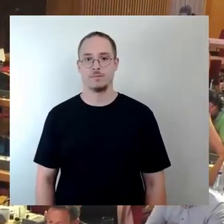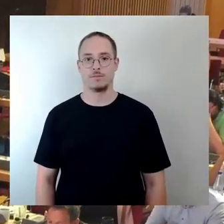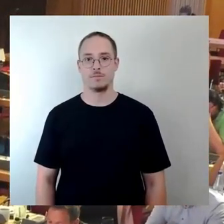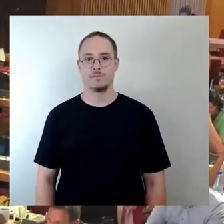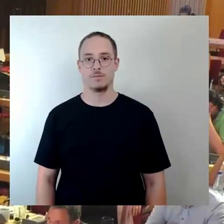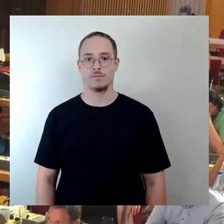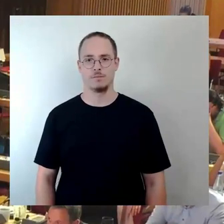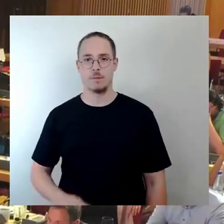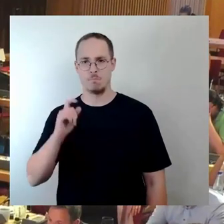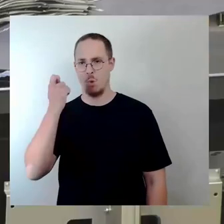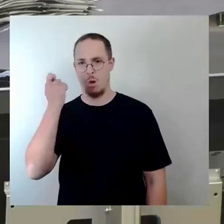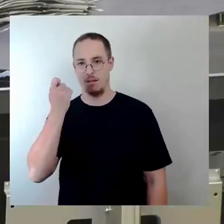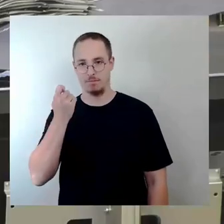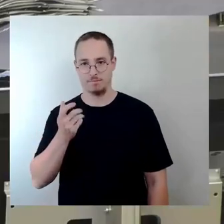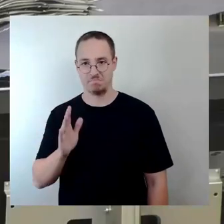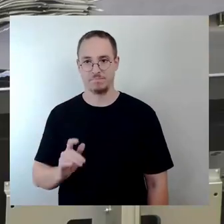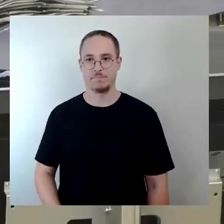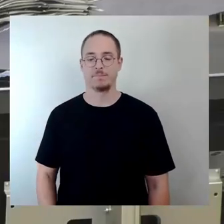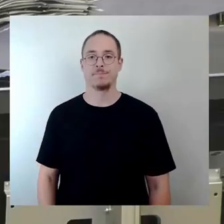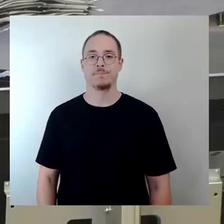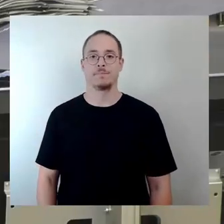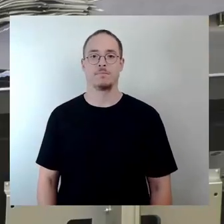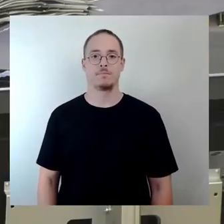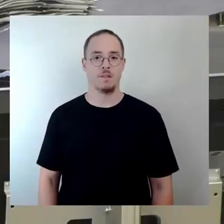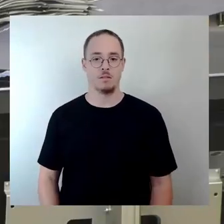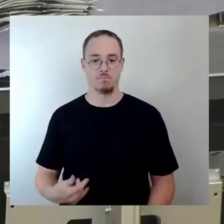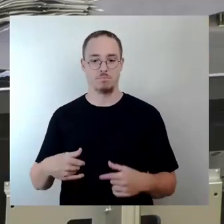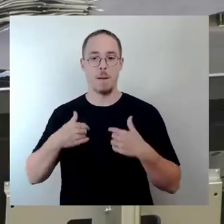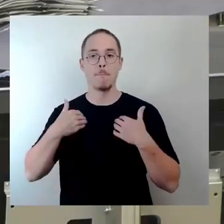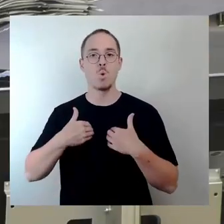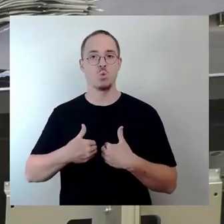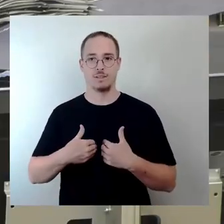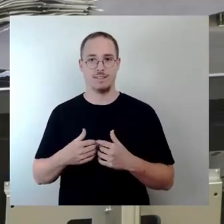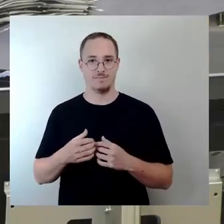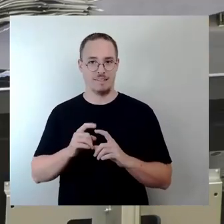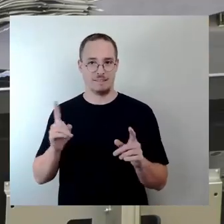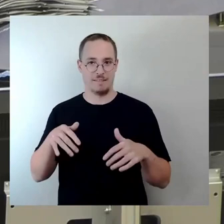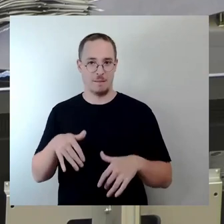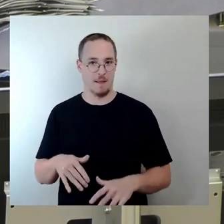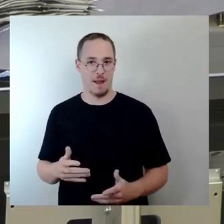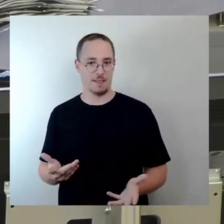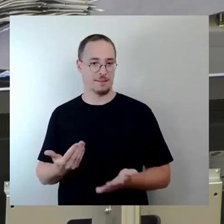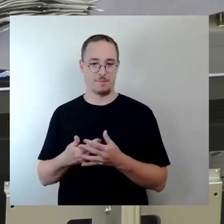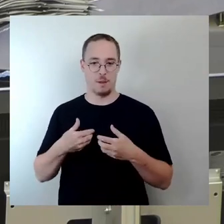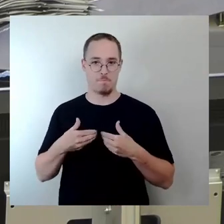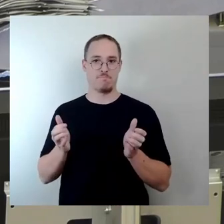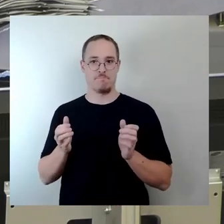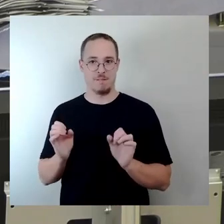Ja, ich habe zum Glück keine Bluse an. Ich würde dann als erstes erstmal den Verwaltung, also den